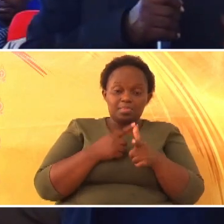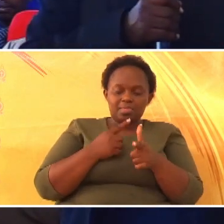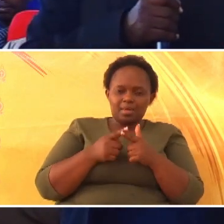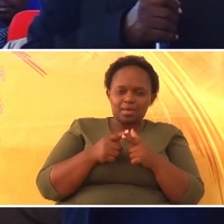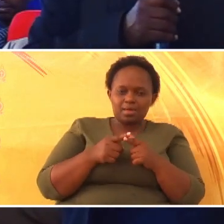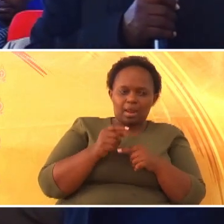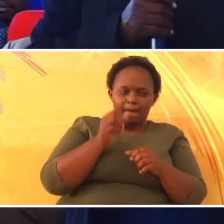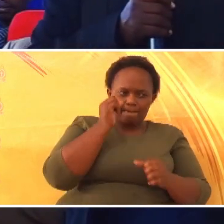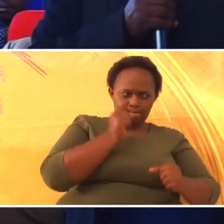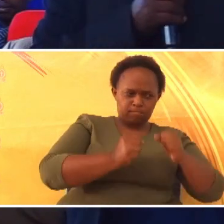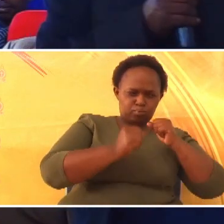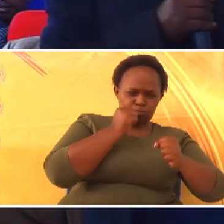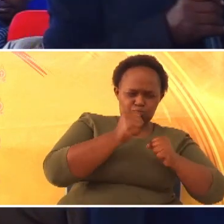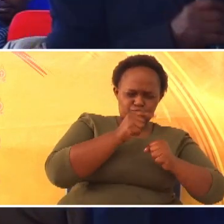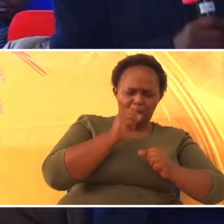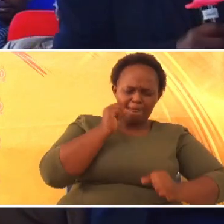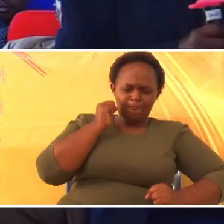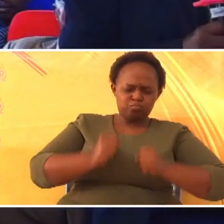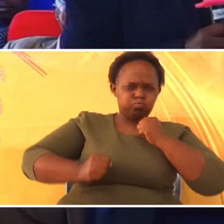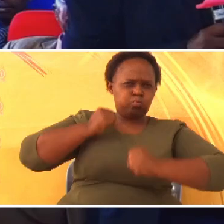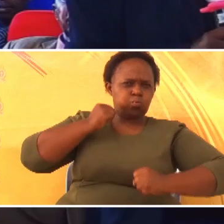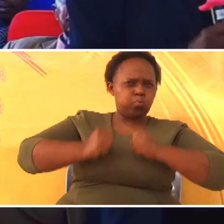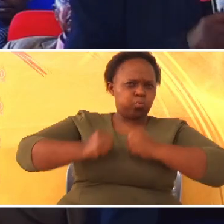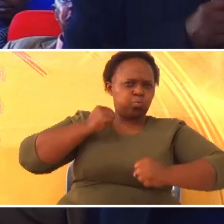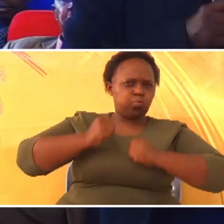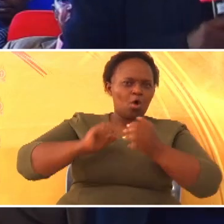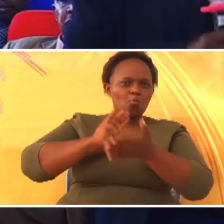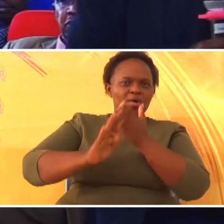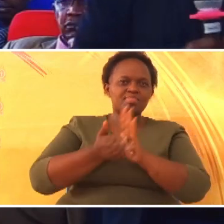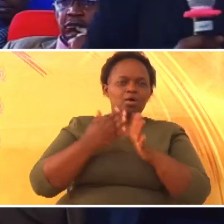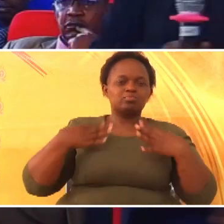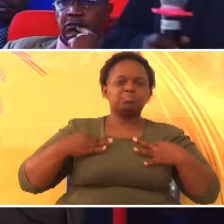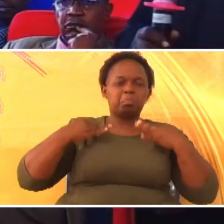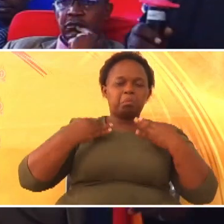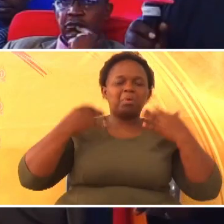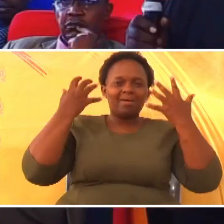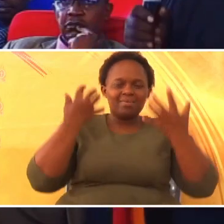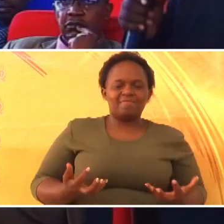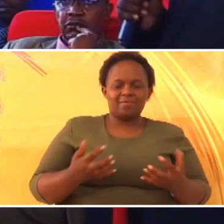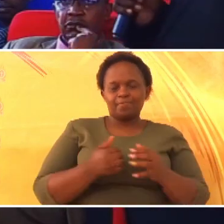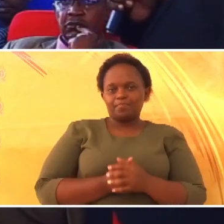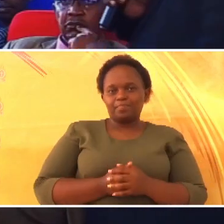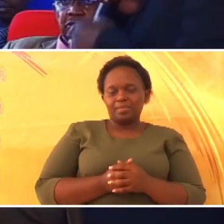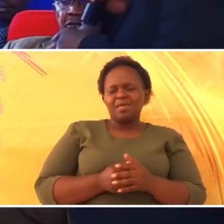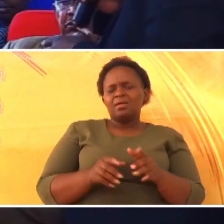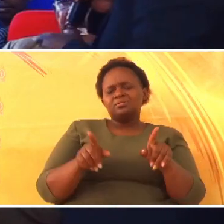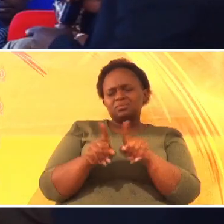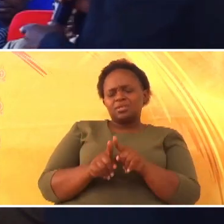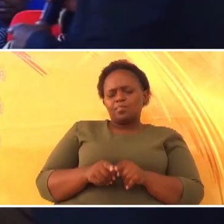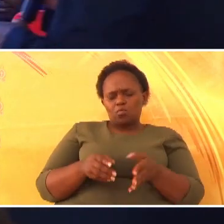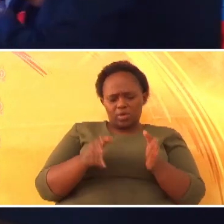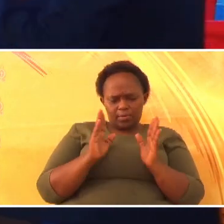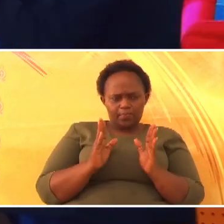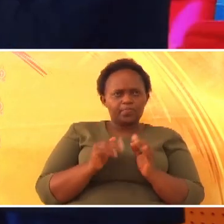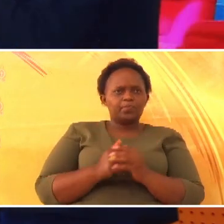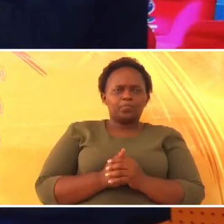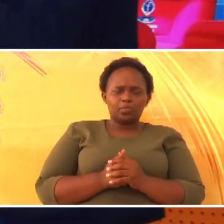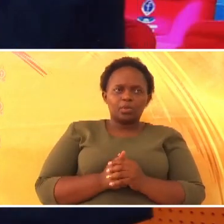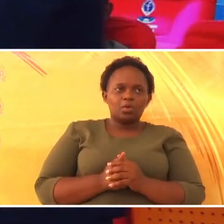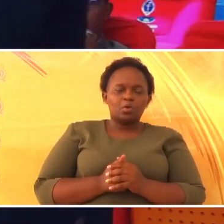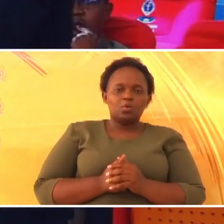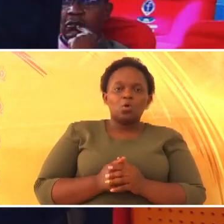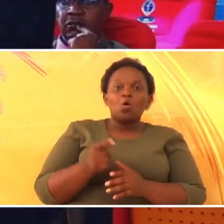kukimbia na akimbie na shinde. Na sisi tunabiwa, kuna